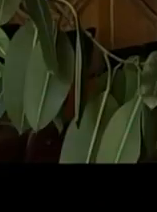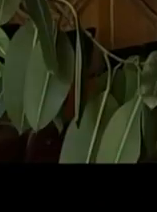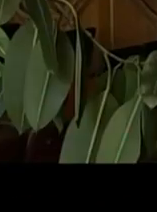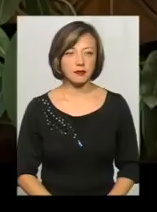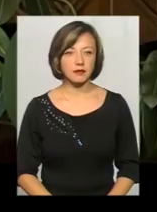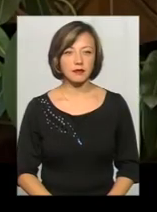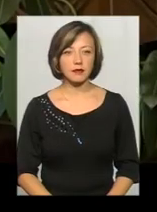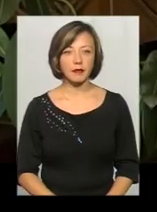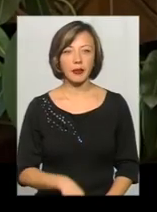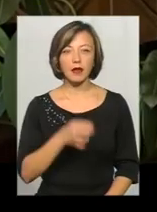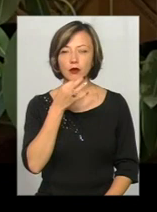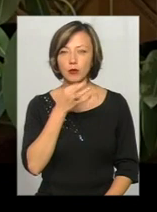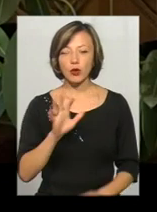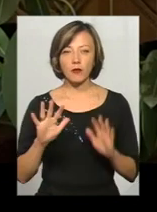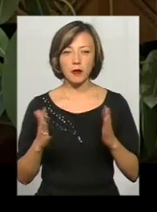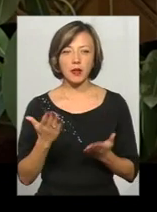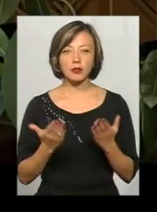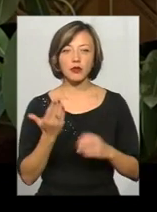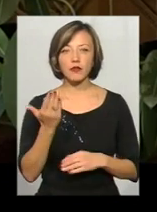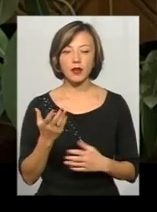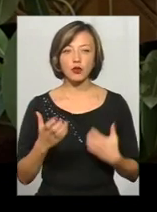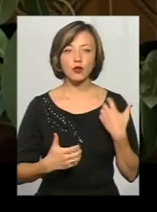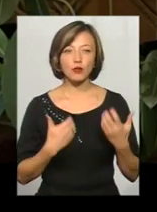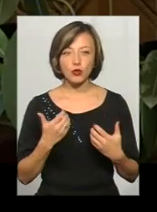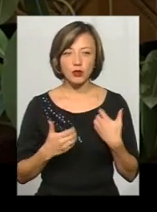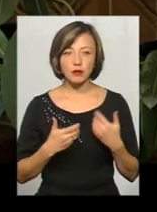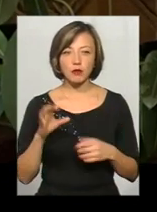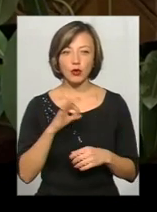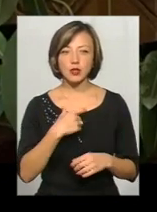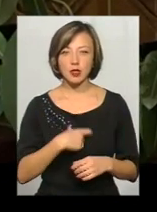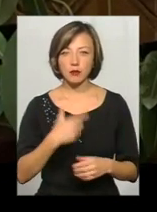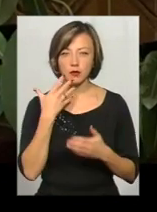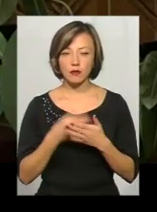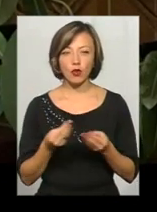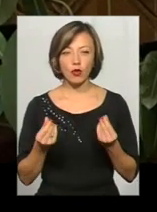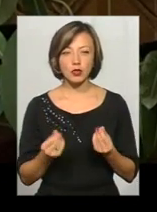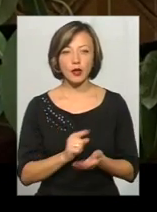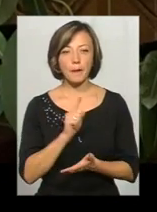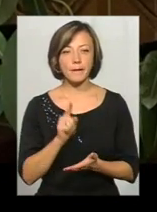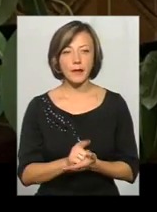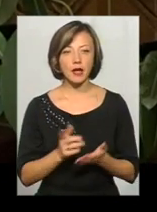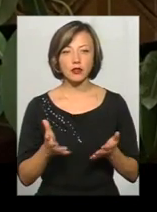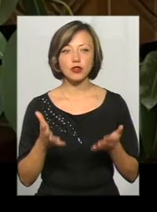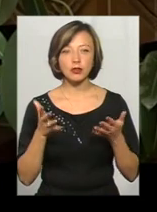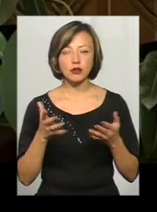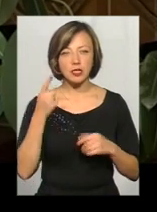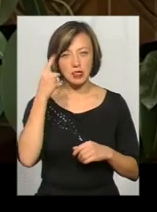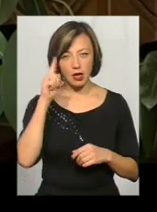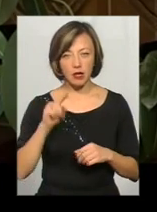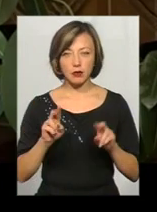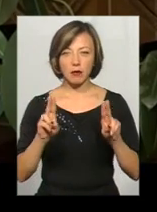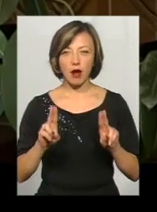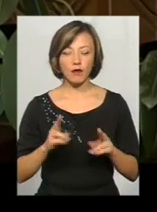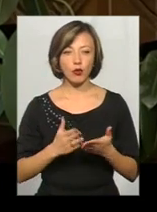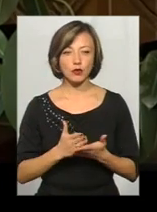В будь-якому випадку, якщо ви турбуєтеся про себе, про свої кошти, ви маєте чітко там знати правила